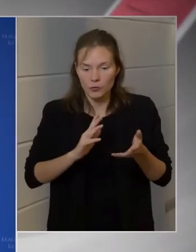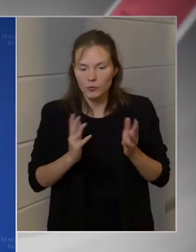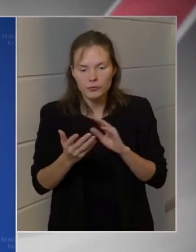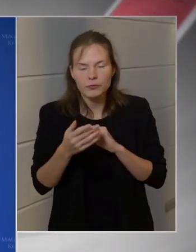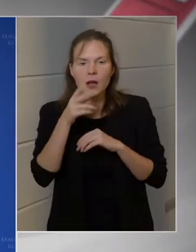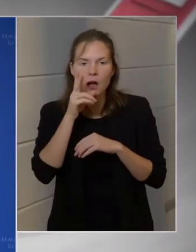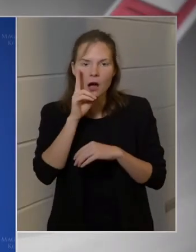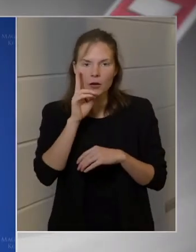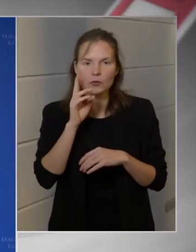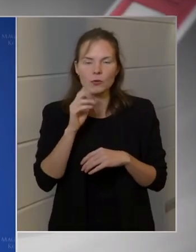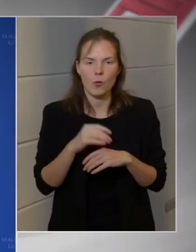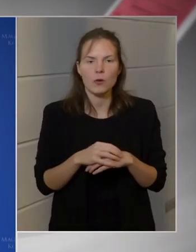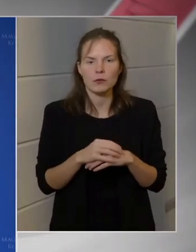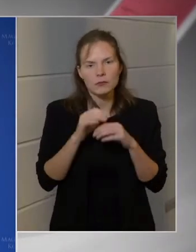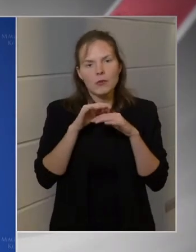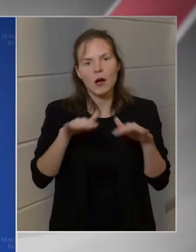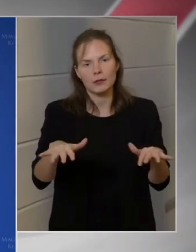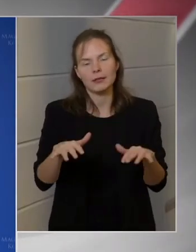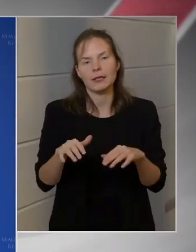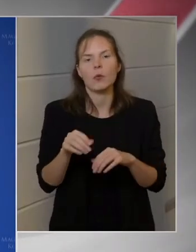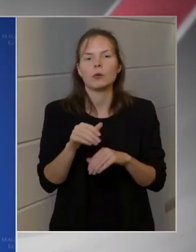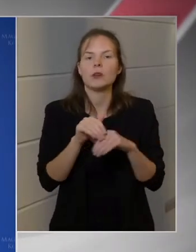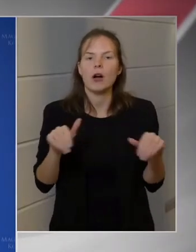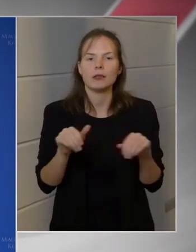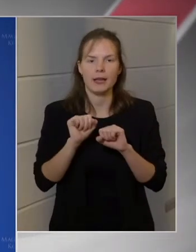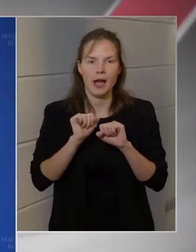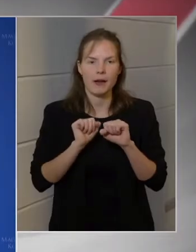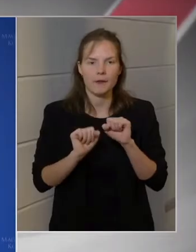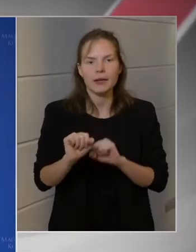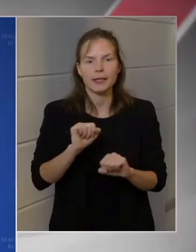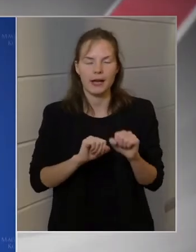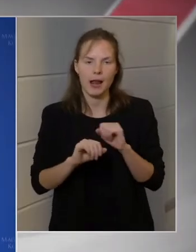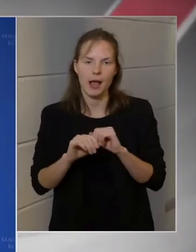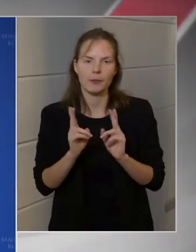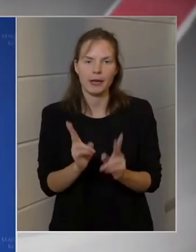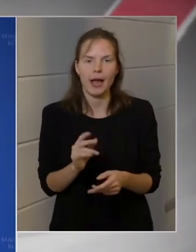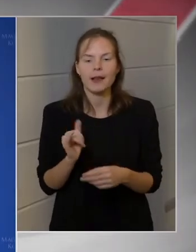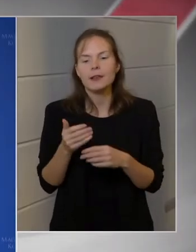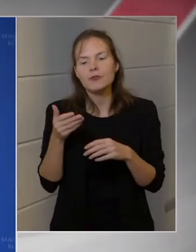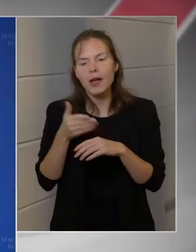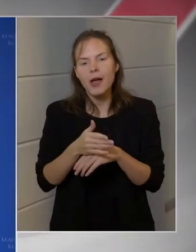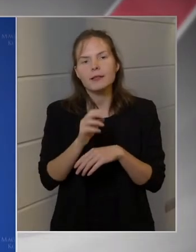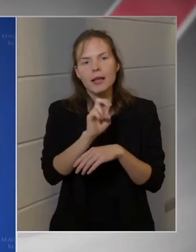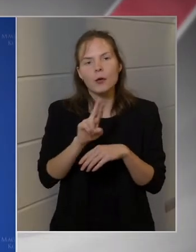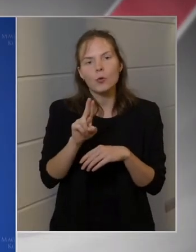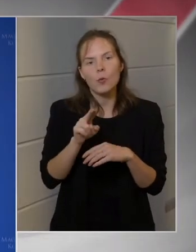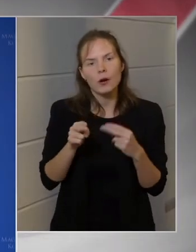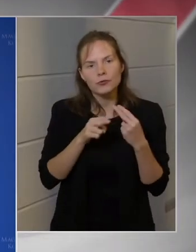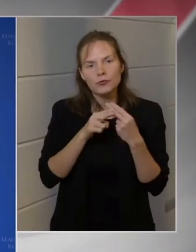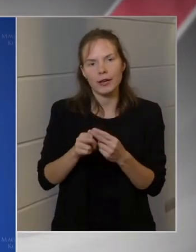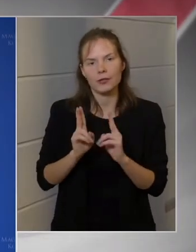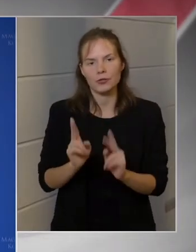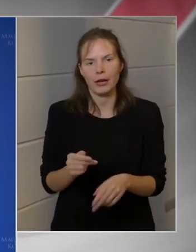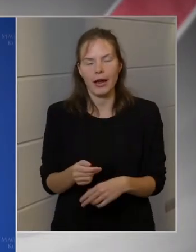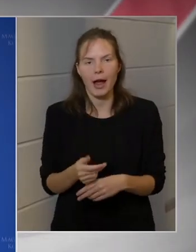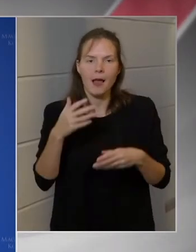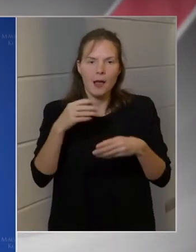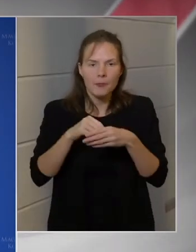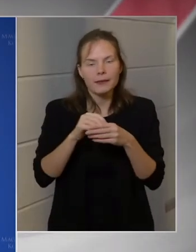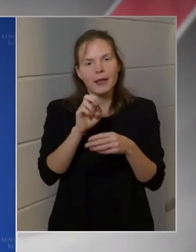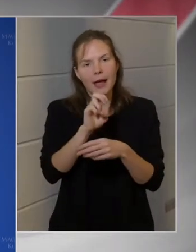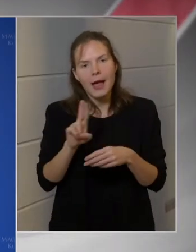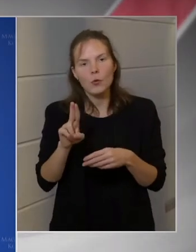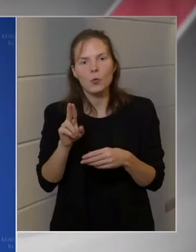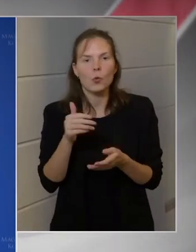akkor mindenféleképpen hatékony határvédelemre, és ehhez európai hozzájárulásra van szükség, beleértve az Európai